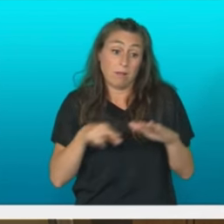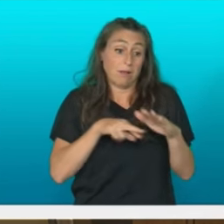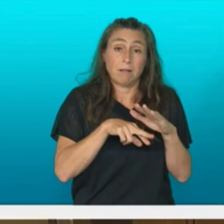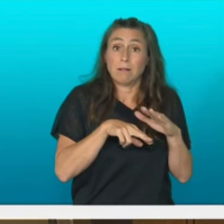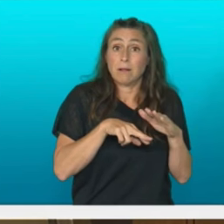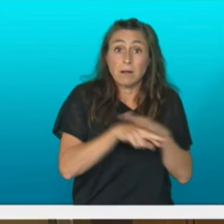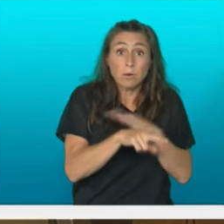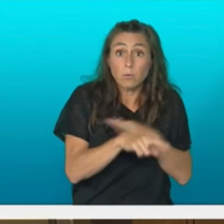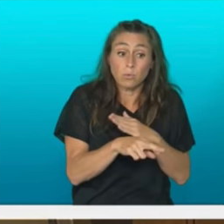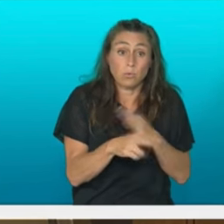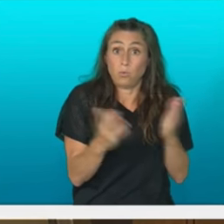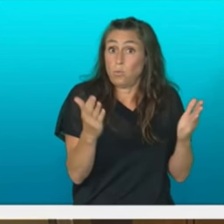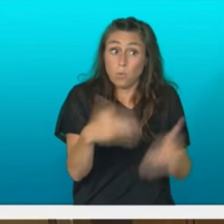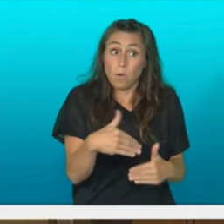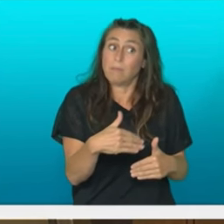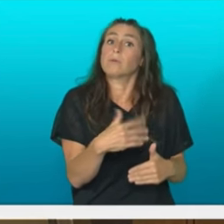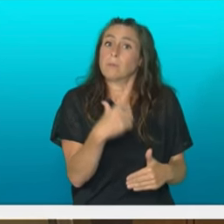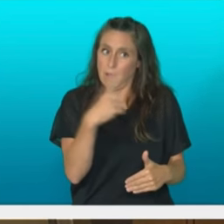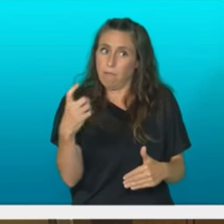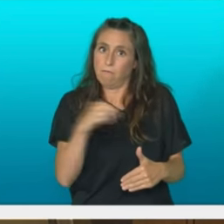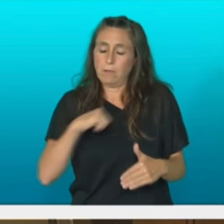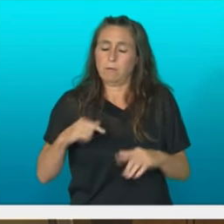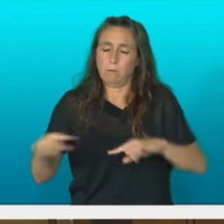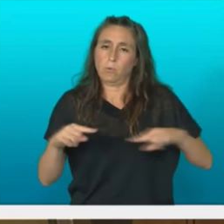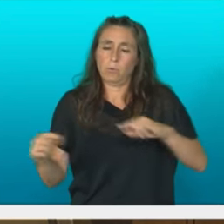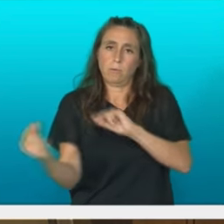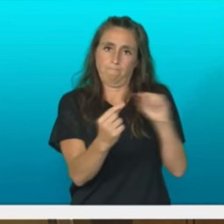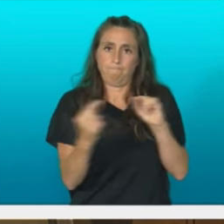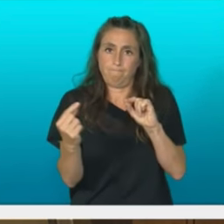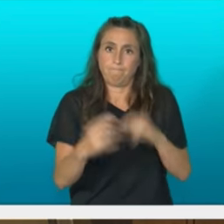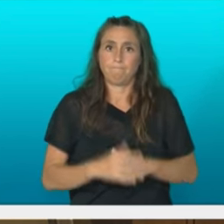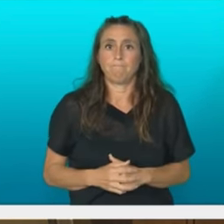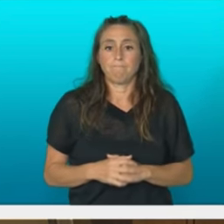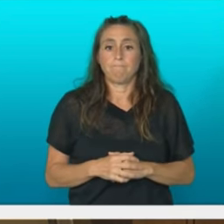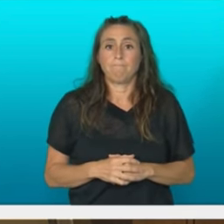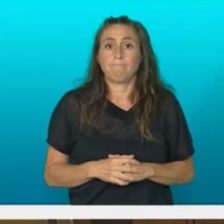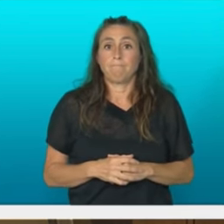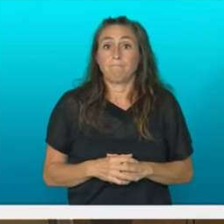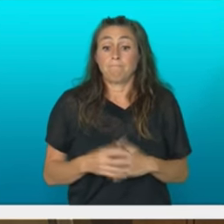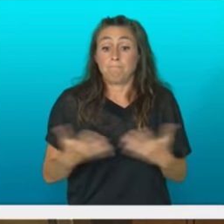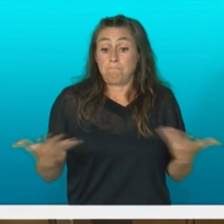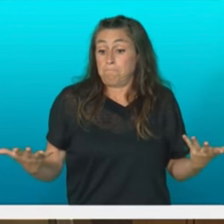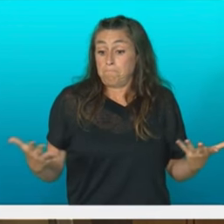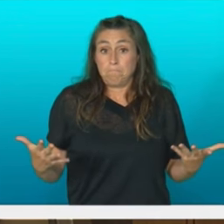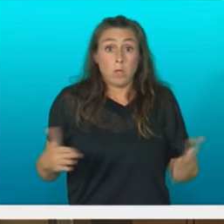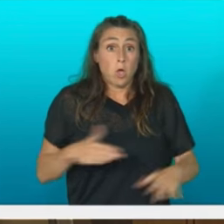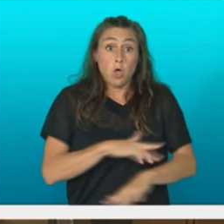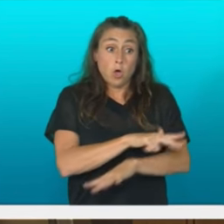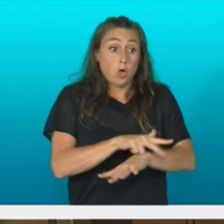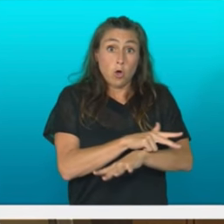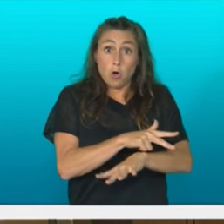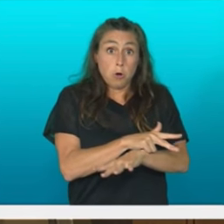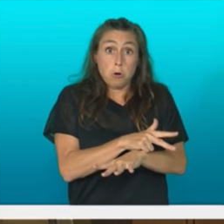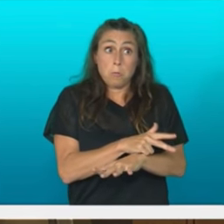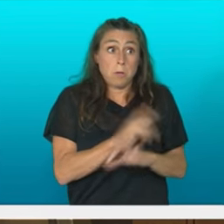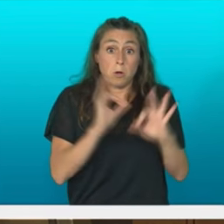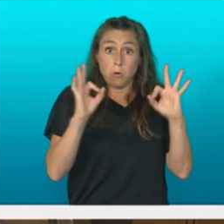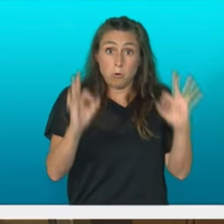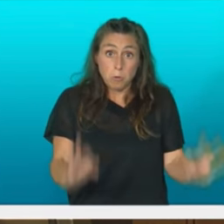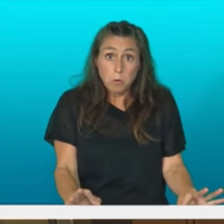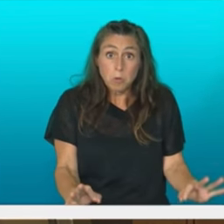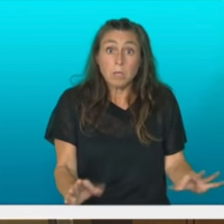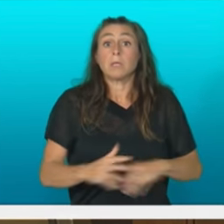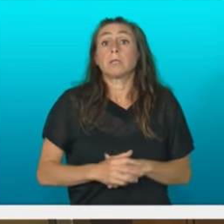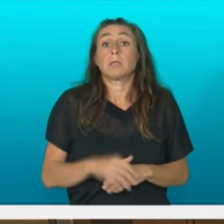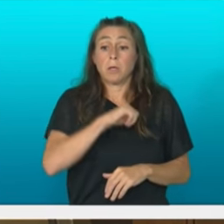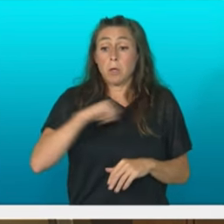instrumentoak ez dauzkagulako hausia da daukagun gobernua autogobernuaren igadura salatu eta alde